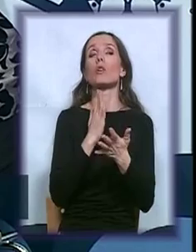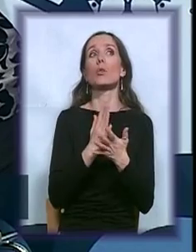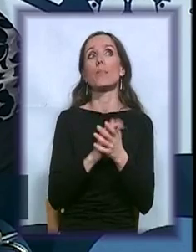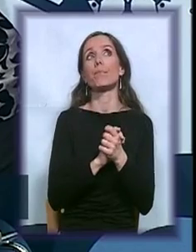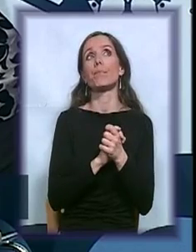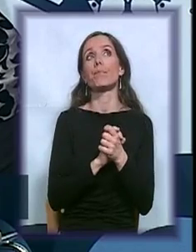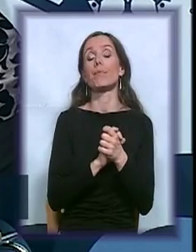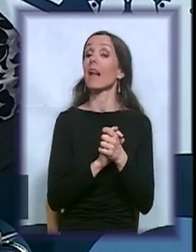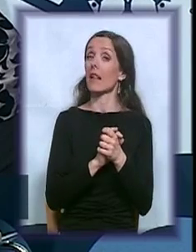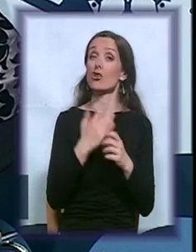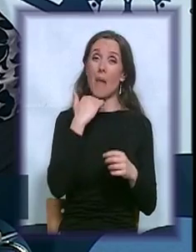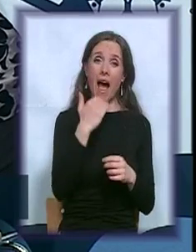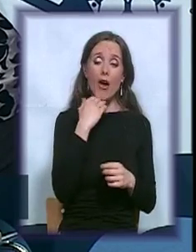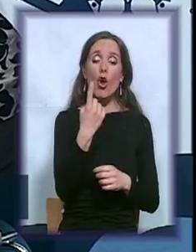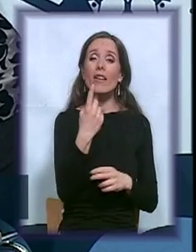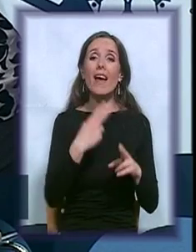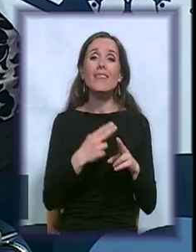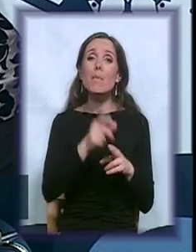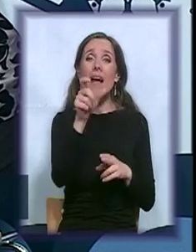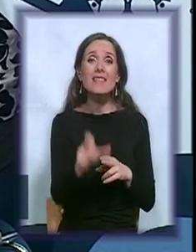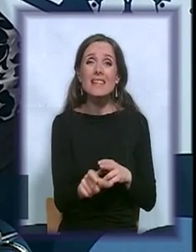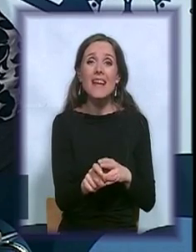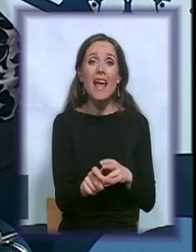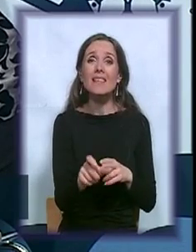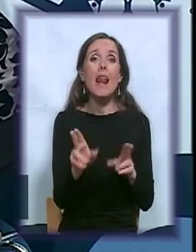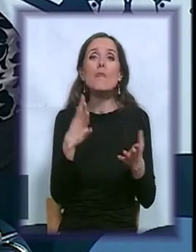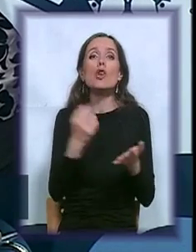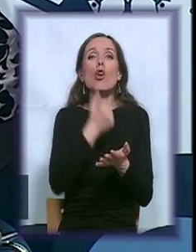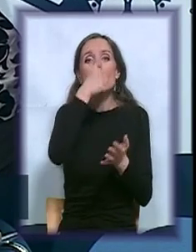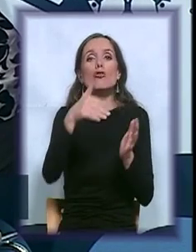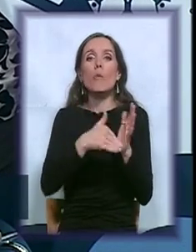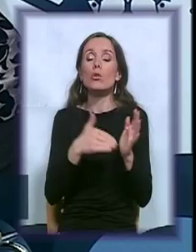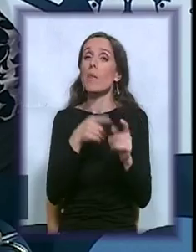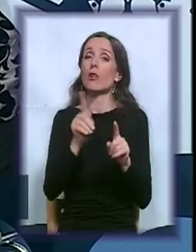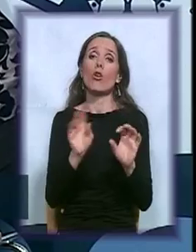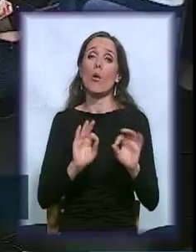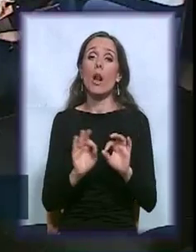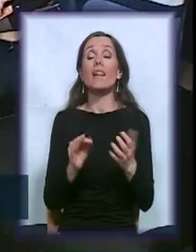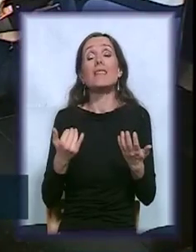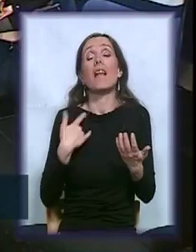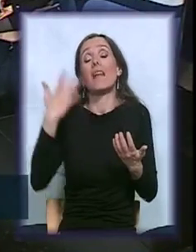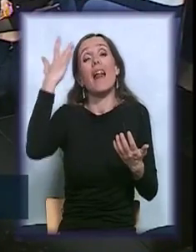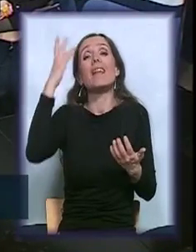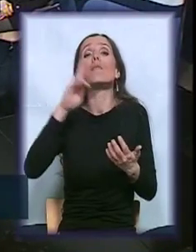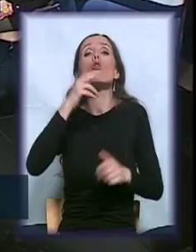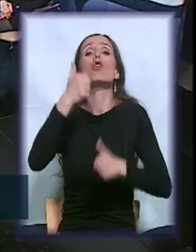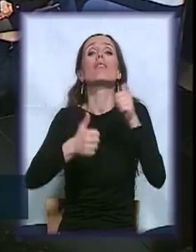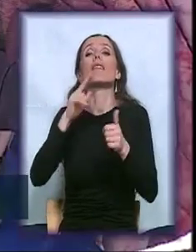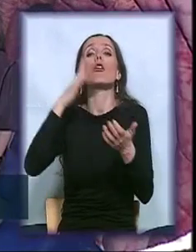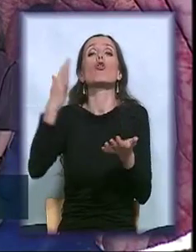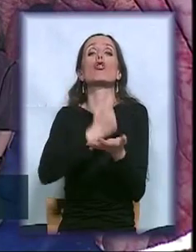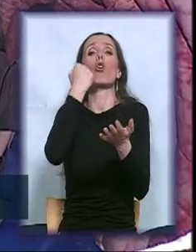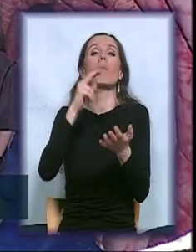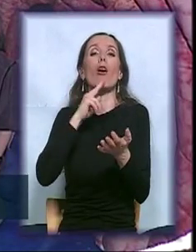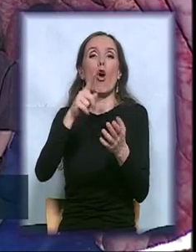kažem, ako je jedan pacijent uskraćen, to nije u redu. ne govorimo, ja sad ne znam koji će na tender da dobije, ali će prosto biti samo jedna